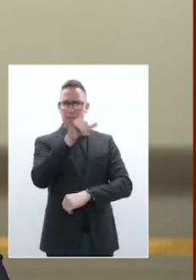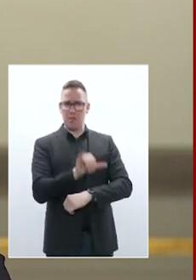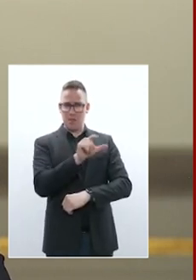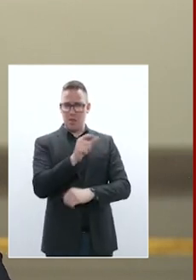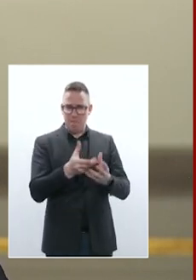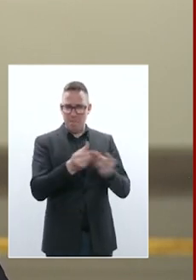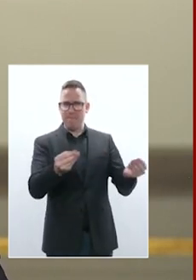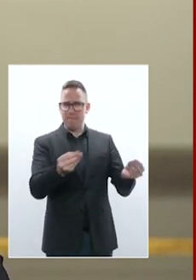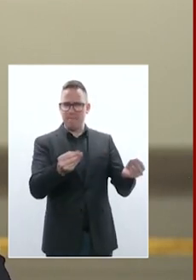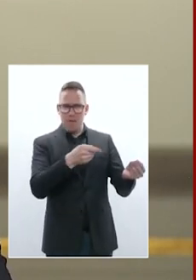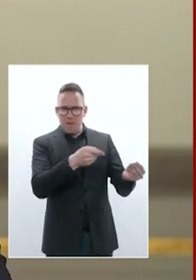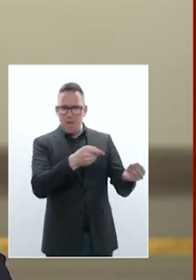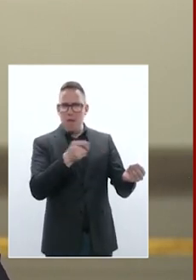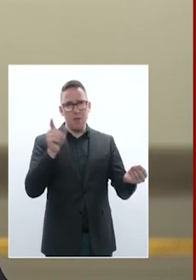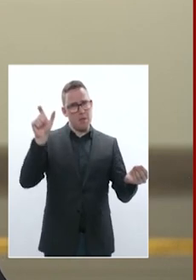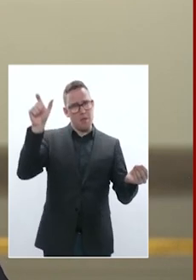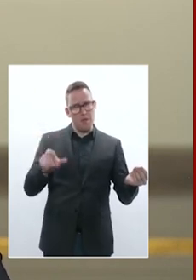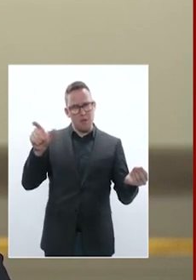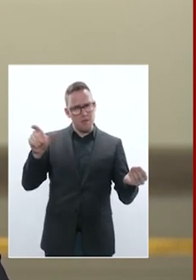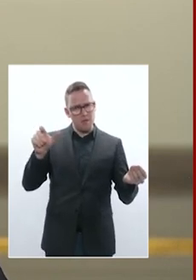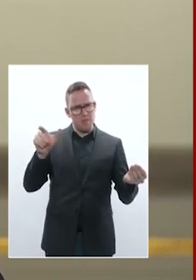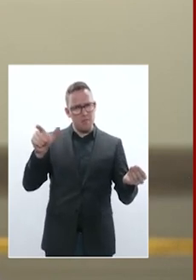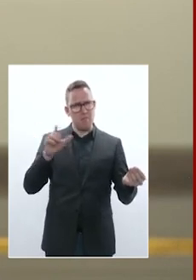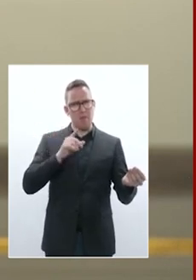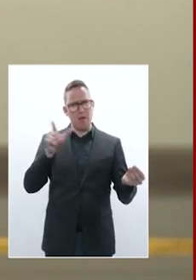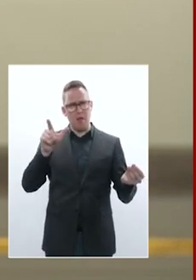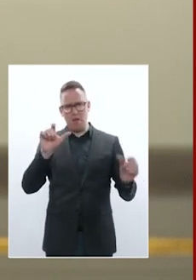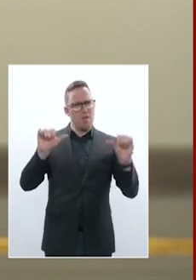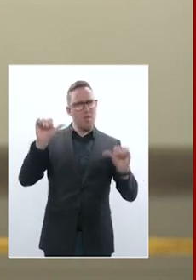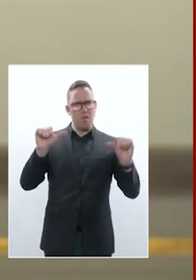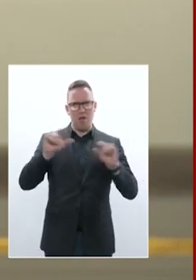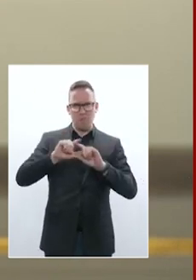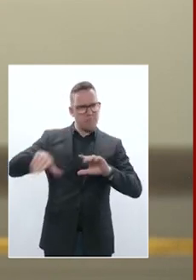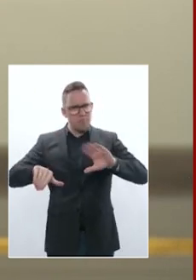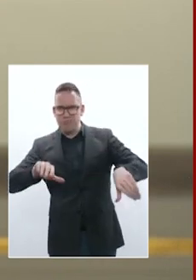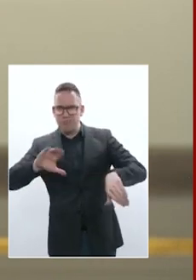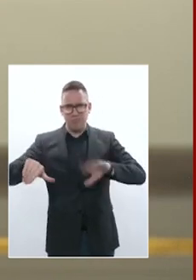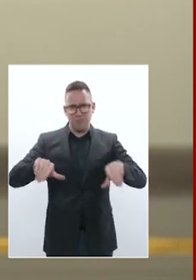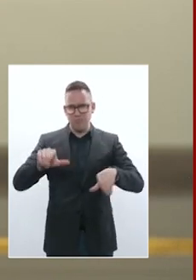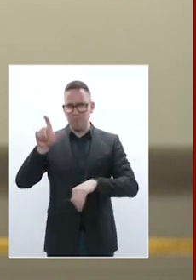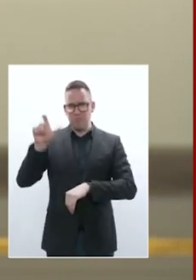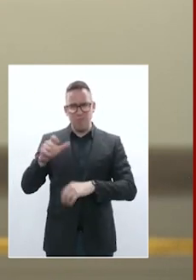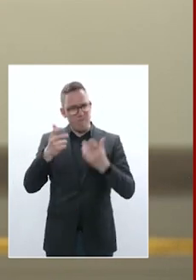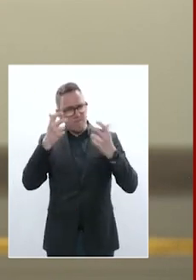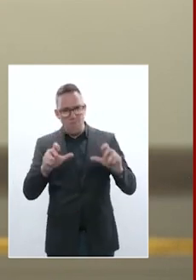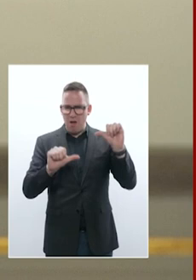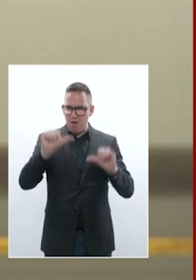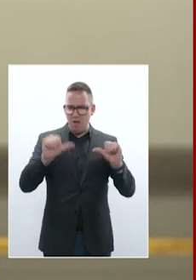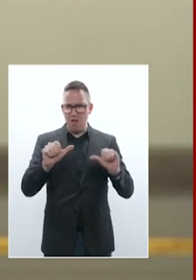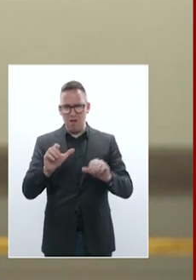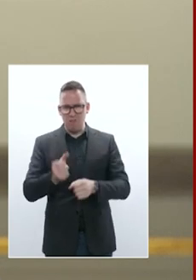travers la poursuite des opposants politiques, l'interdiction des opposants politiques aux élections, la mort donc d'Alexei